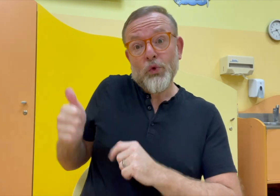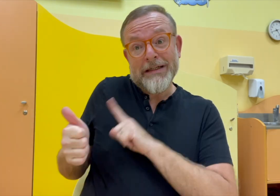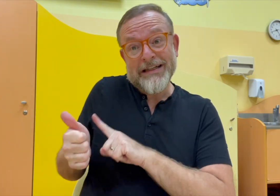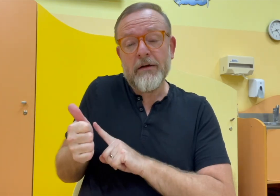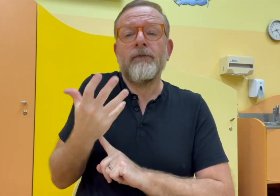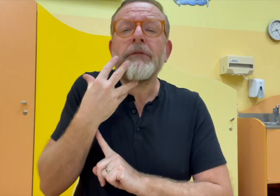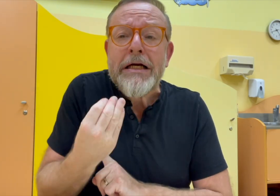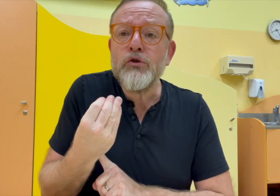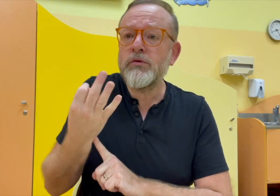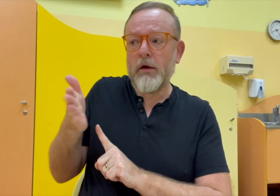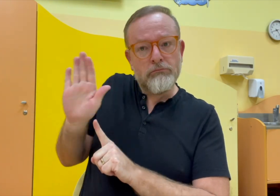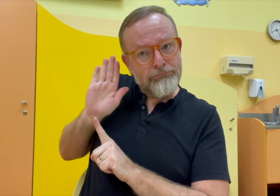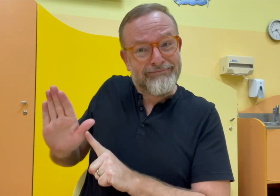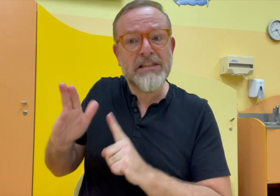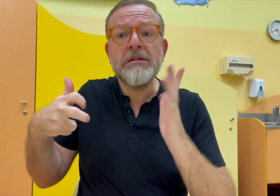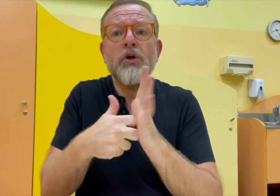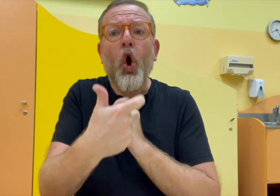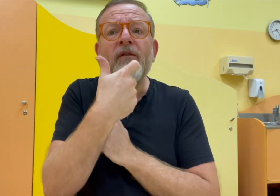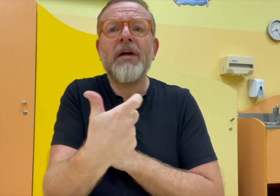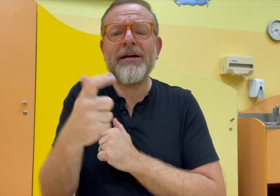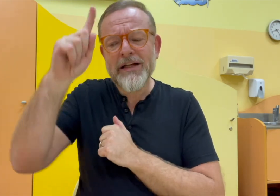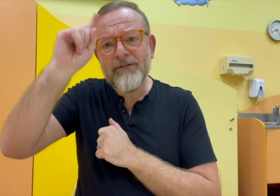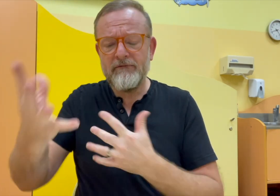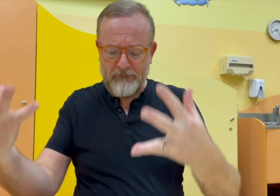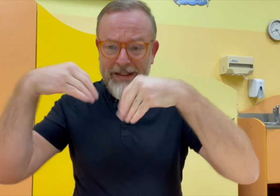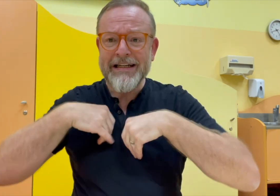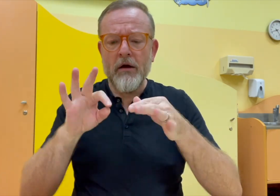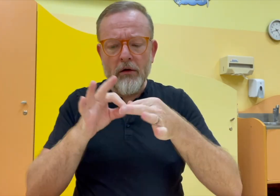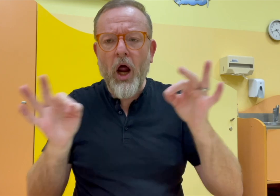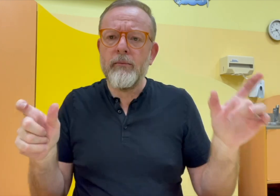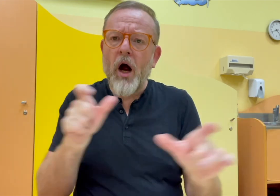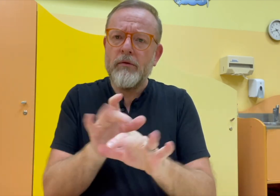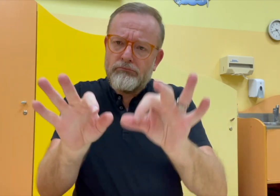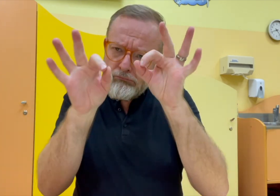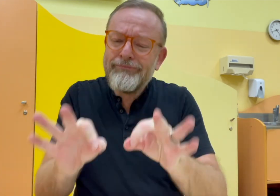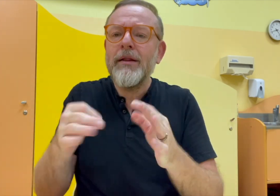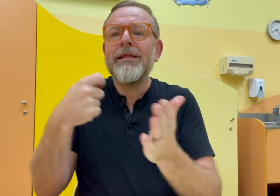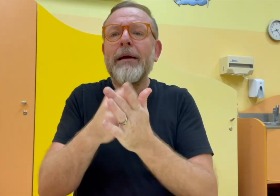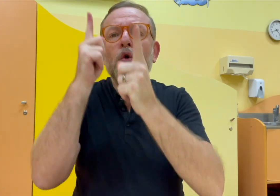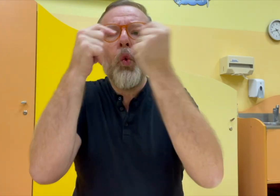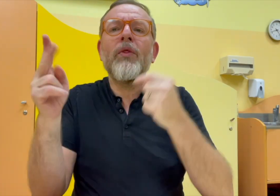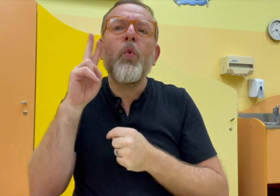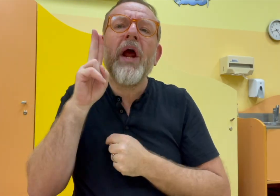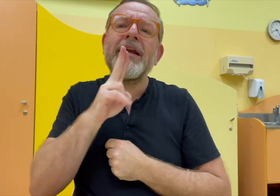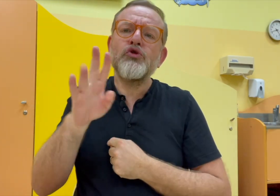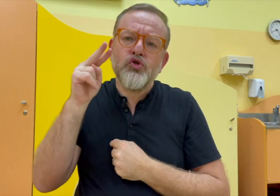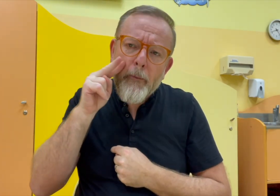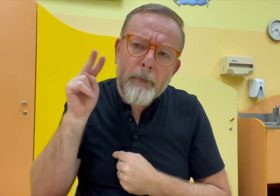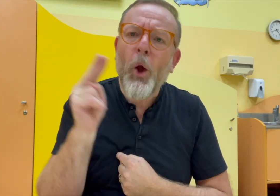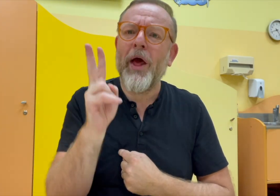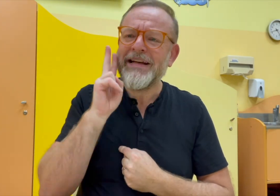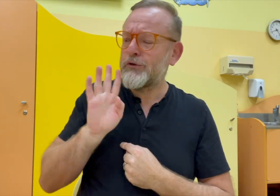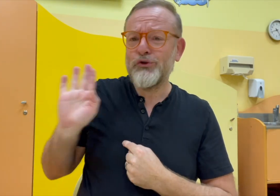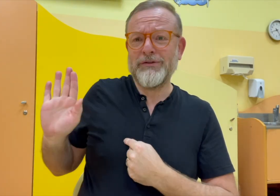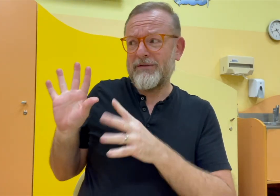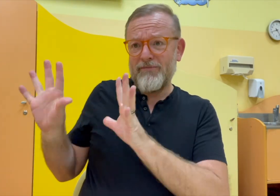vyrůstá ve slyšící kultuře. Neslyšící je člověk, který má mateřský jazyk, znakový jazyk